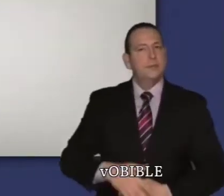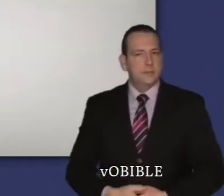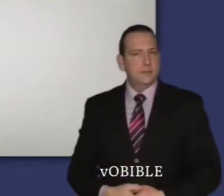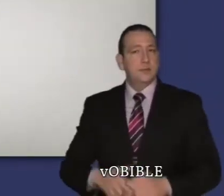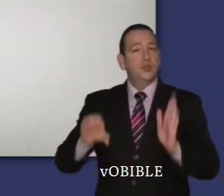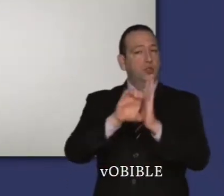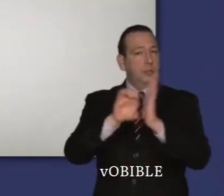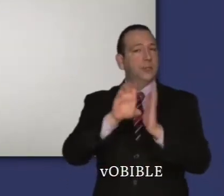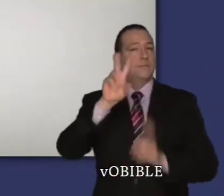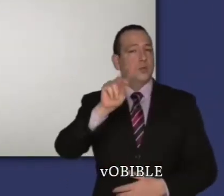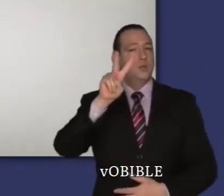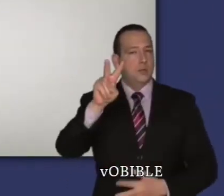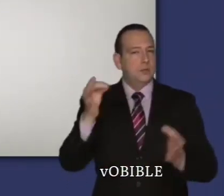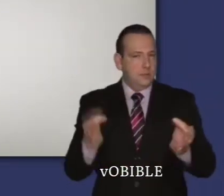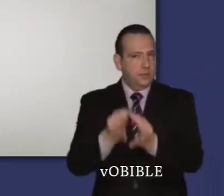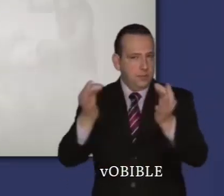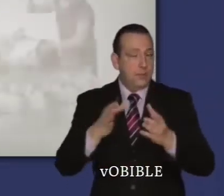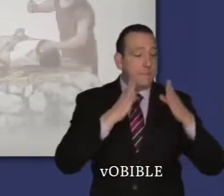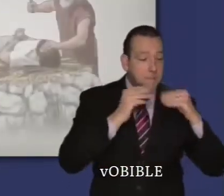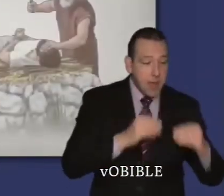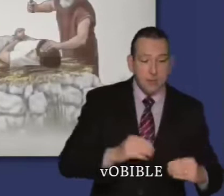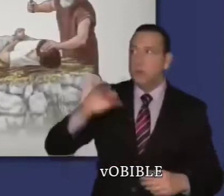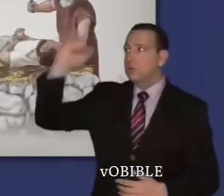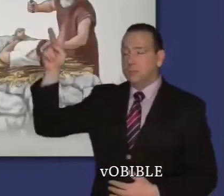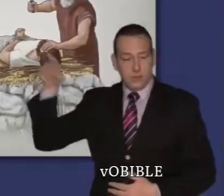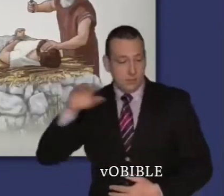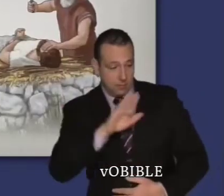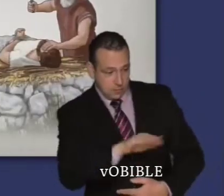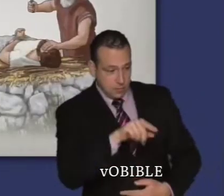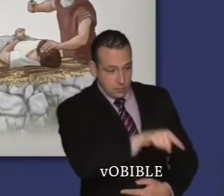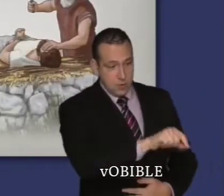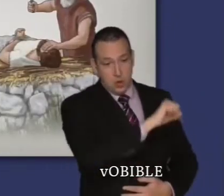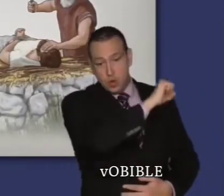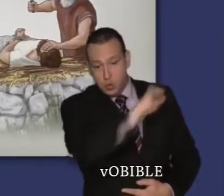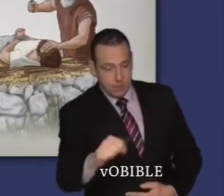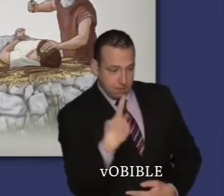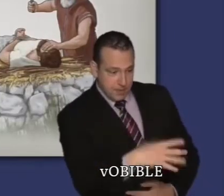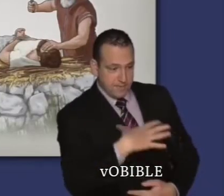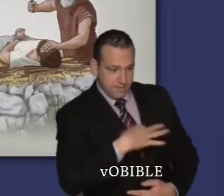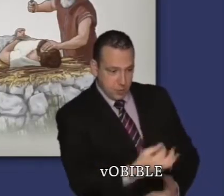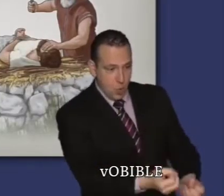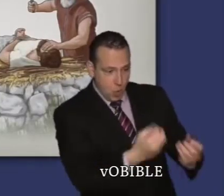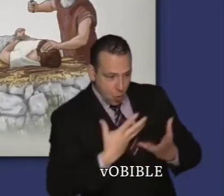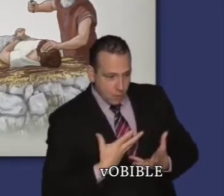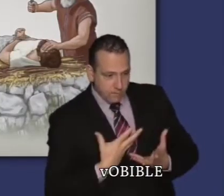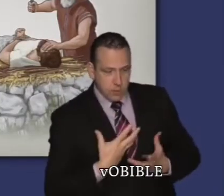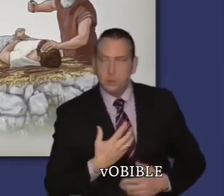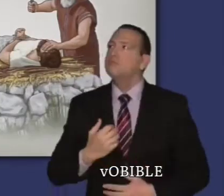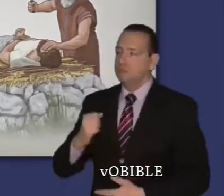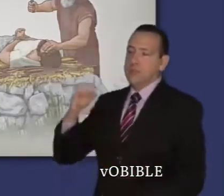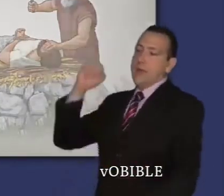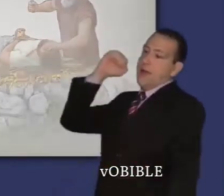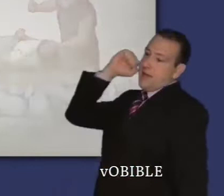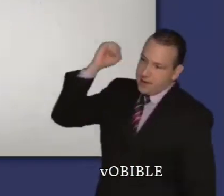Dans le chapitre 22, Jéhovah demande à Abraham de sacrifier son fils Isaac. Alors qu'Abraham s'apprête